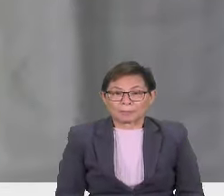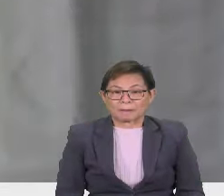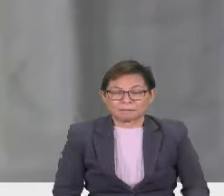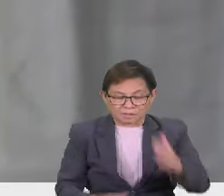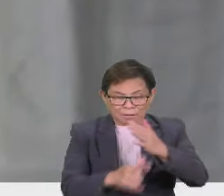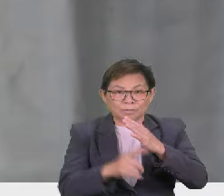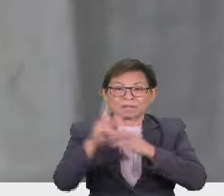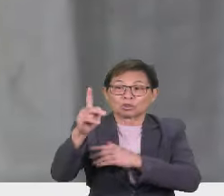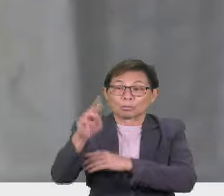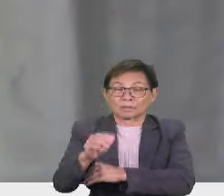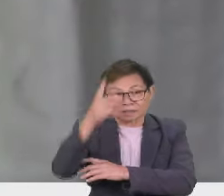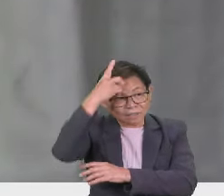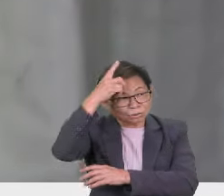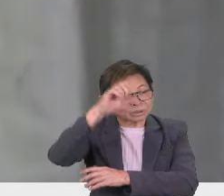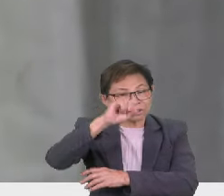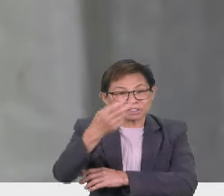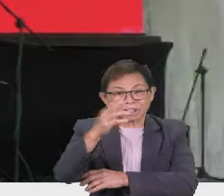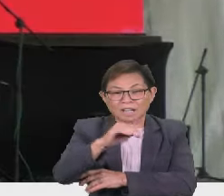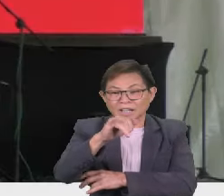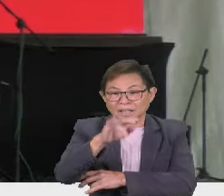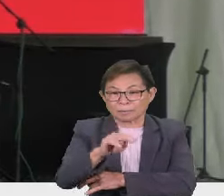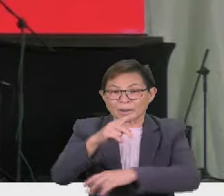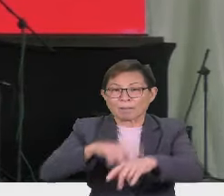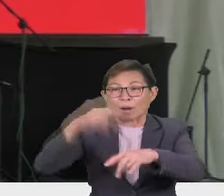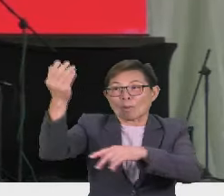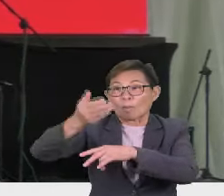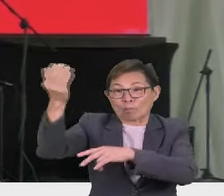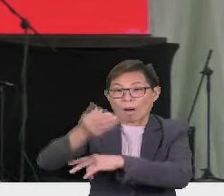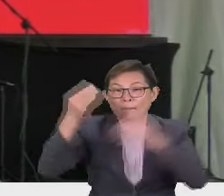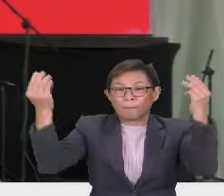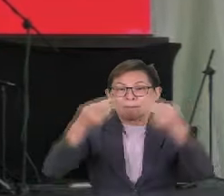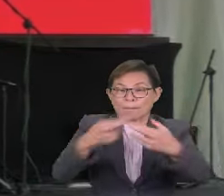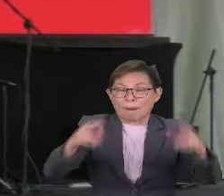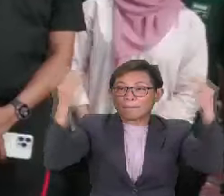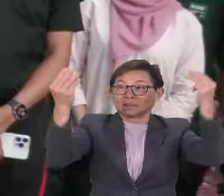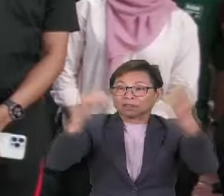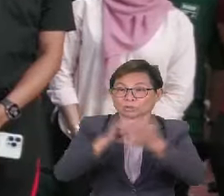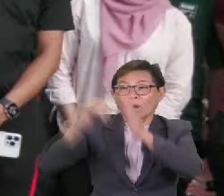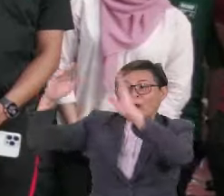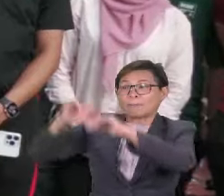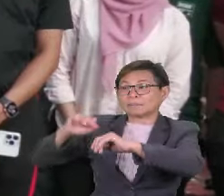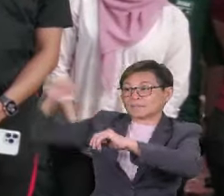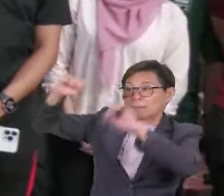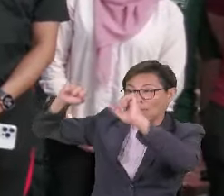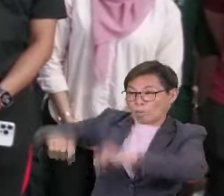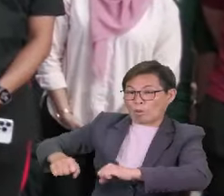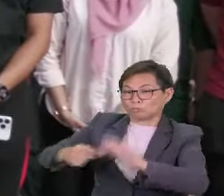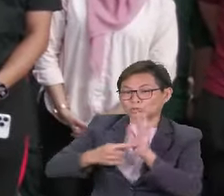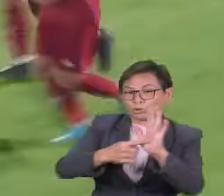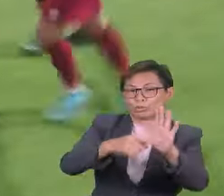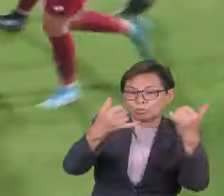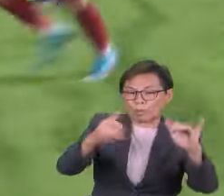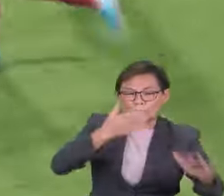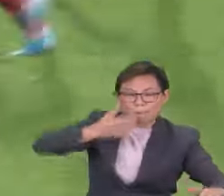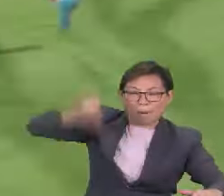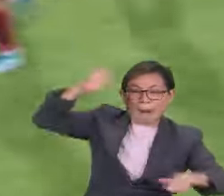itu, timbalan Ketua Menteri Datuk Syahilmi Yahya ketika berucap merasmikan majlis berkenaan berharap Sabah mampu mempamirkan